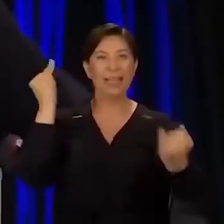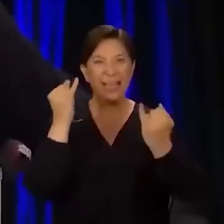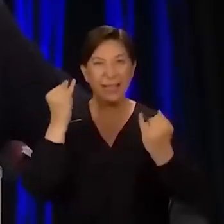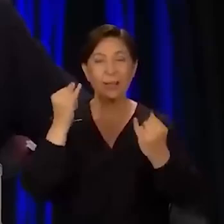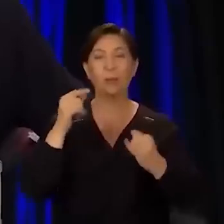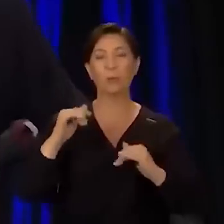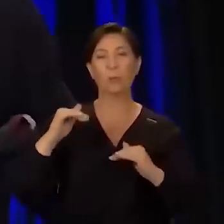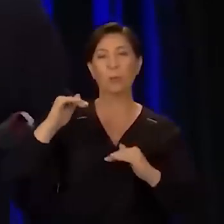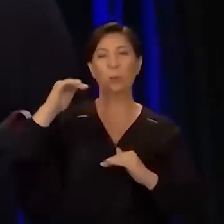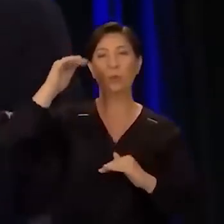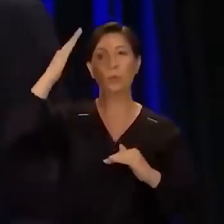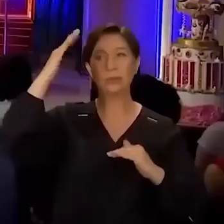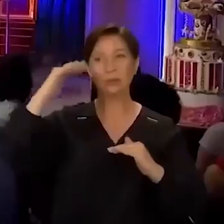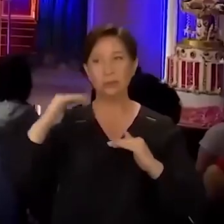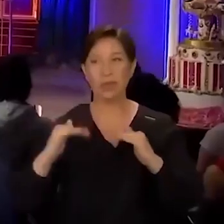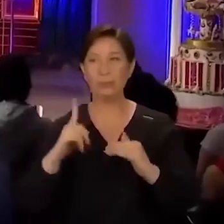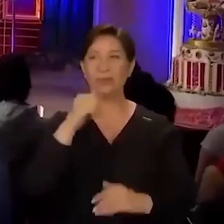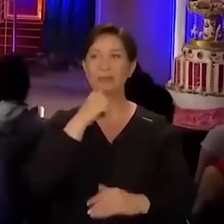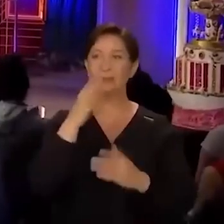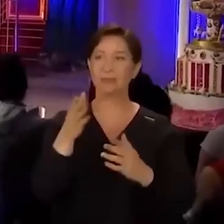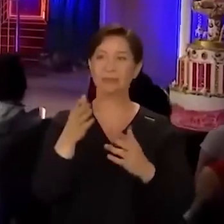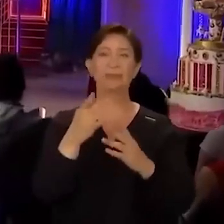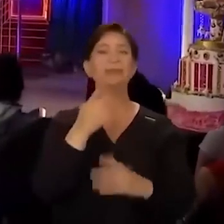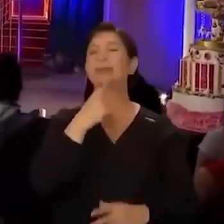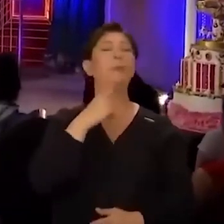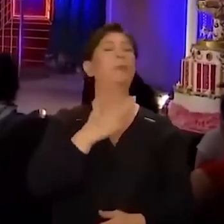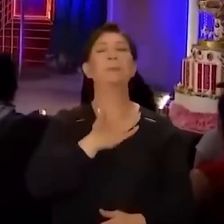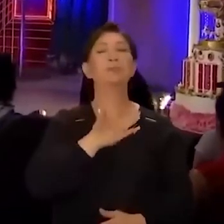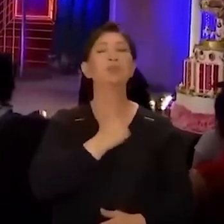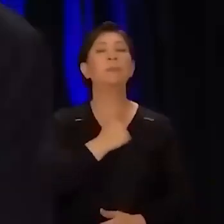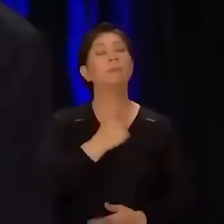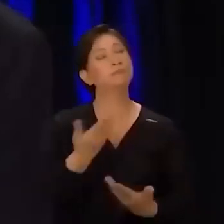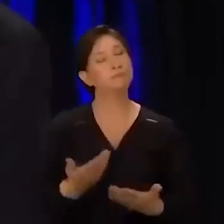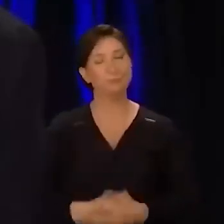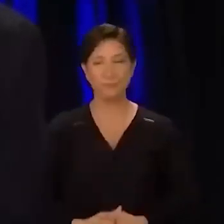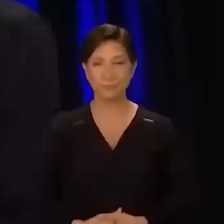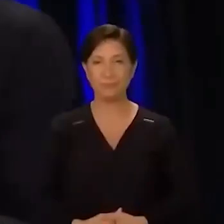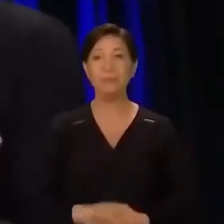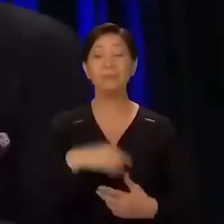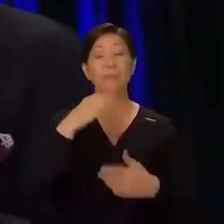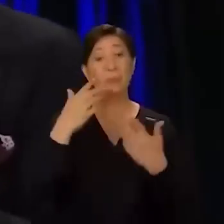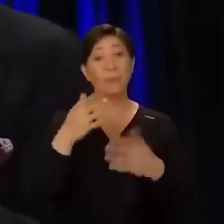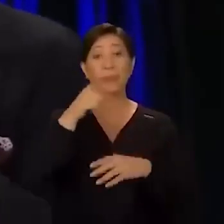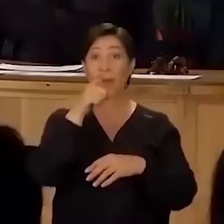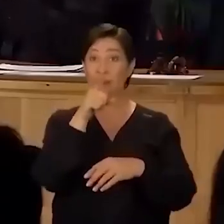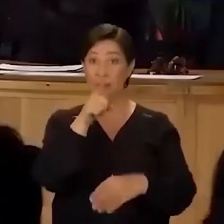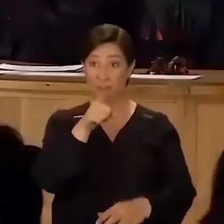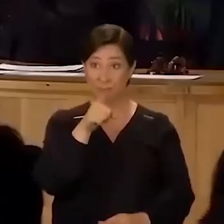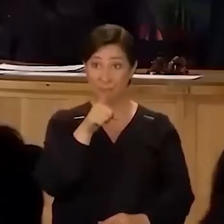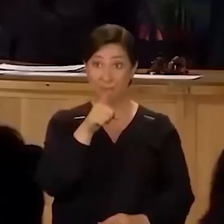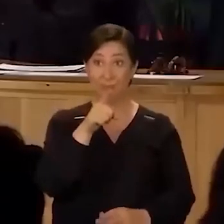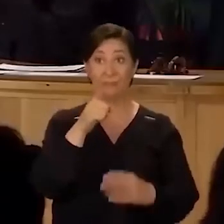öbür üçüncü. büyüdükçe küçülen bir adamsın. Oh tatlım benim canım efendim. Peki sen aslında sen de böyle bir